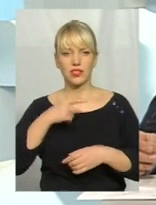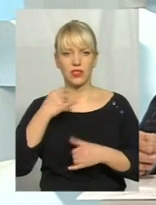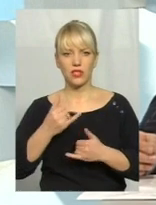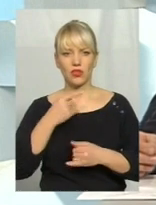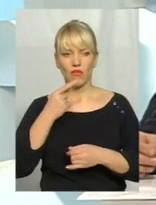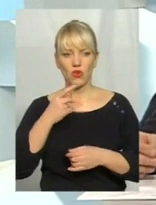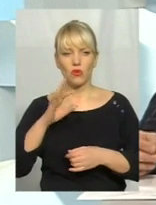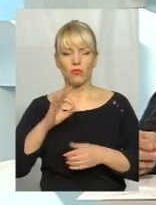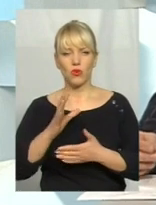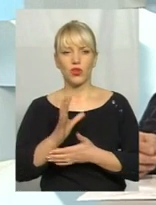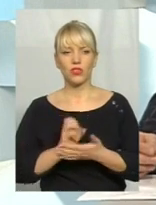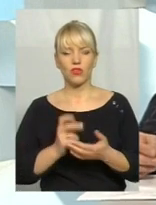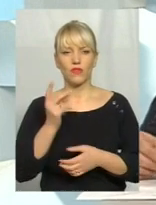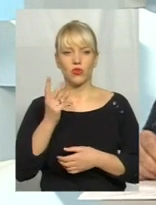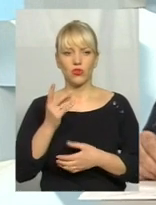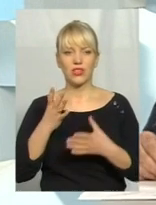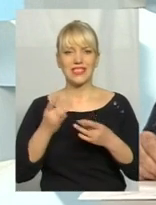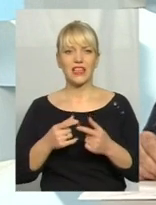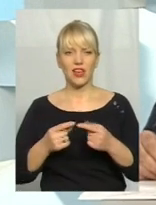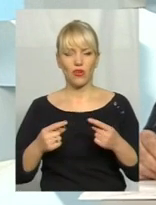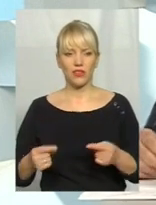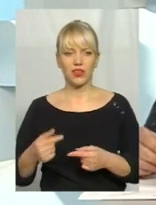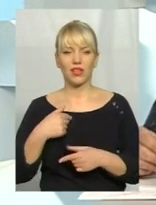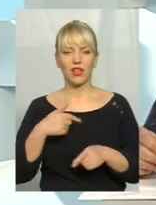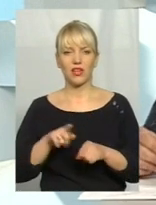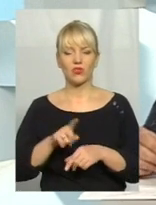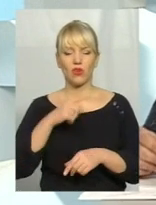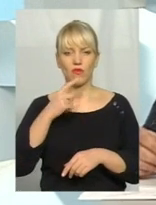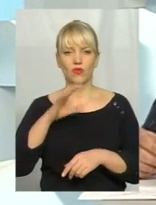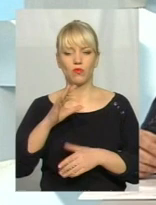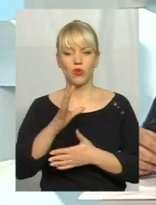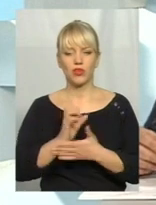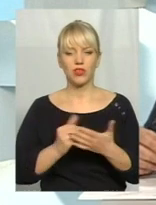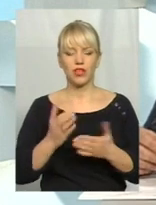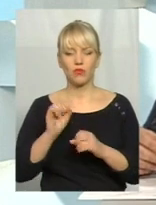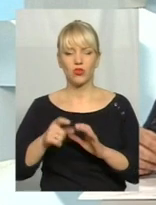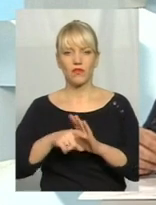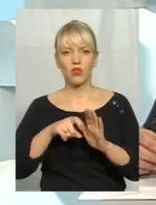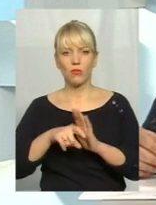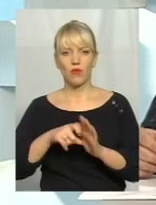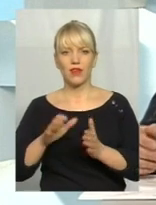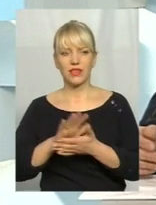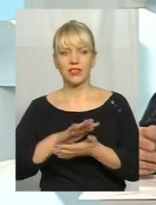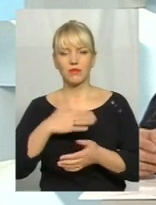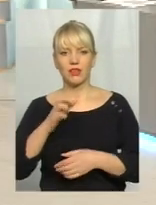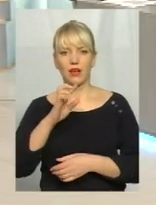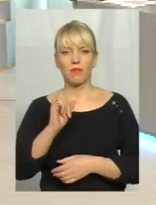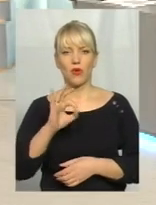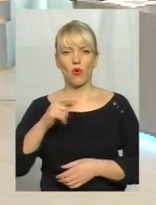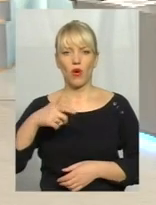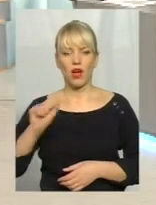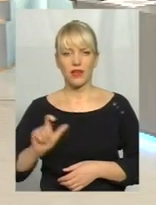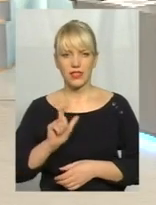саме вторинної сировини, я зараз говорю про той ресурс, який можна видобувати сміття, це є і біогаз,